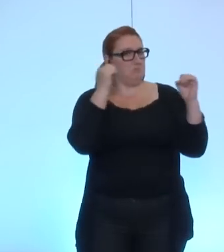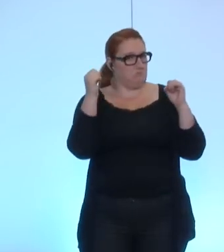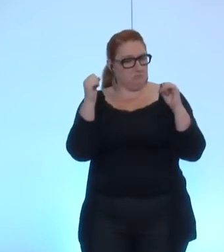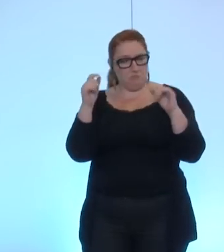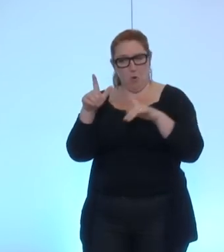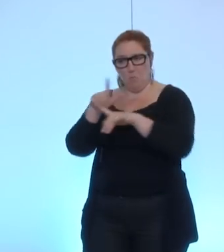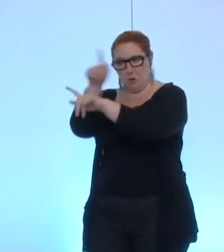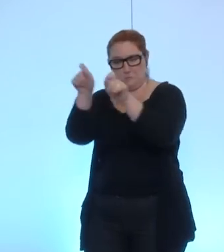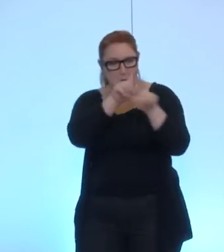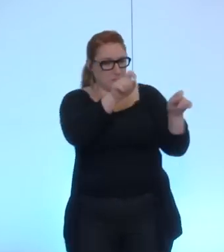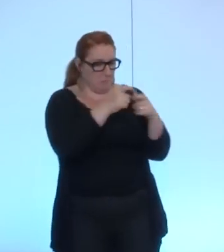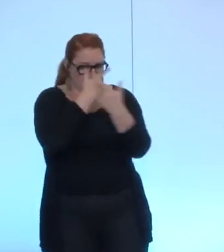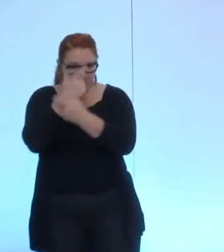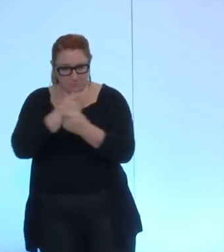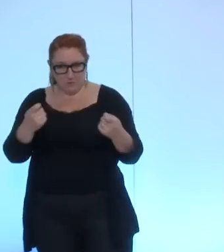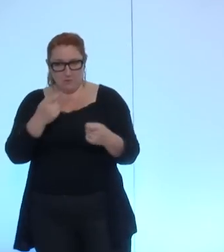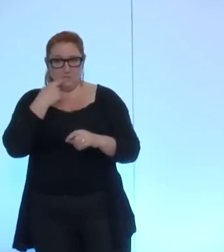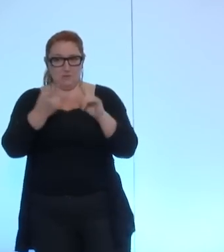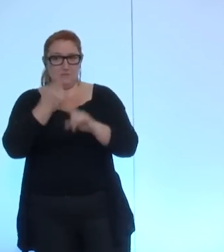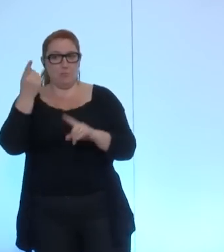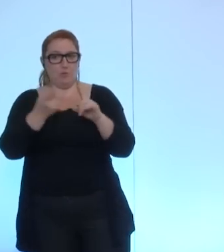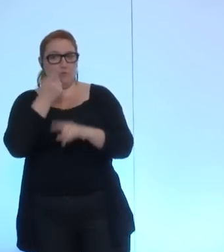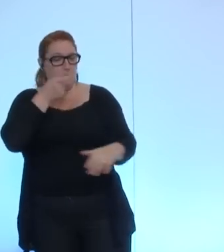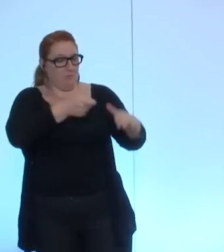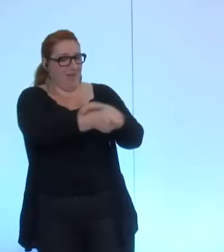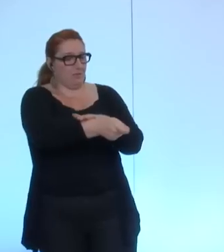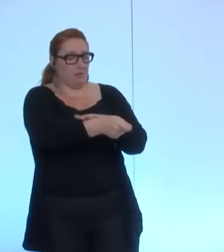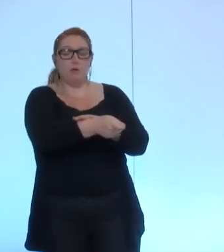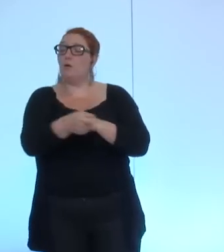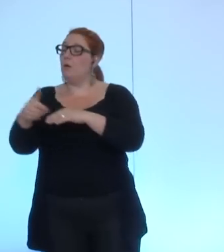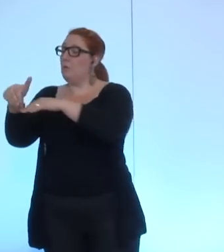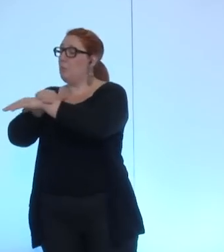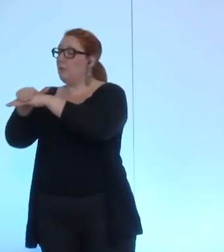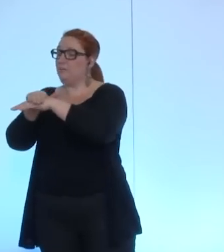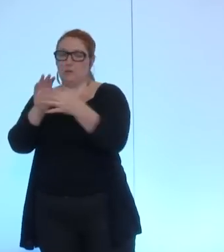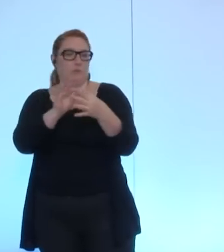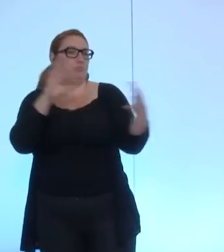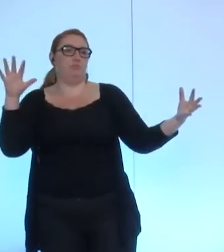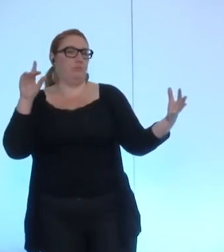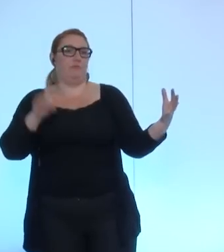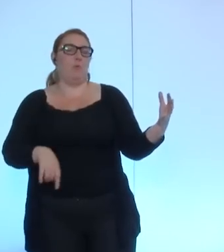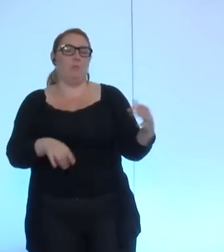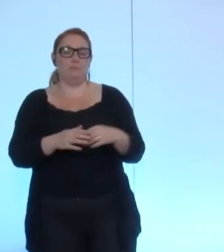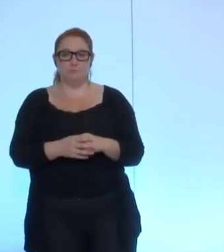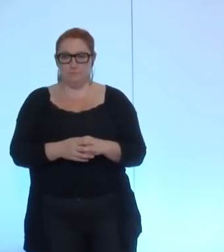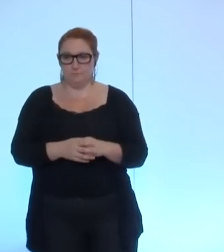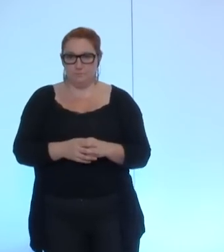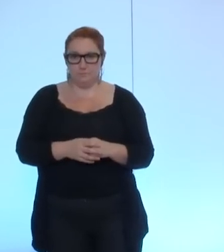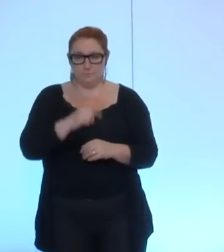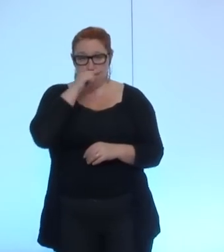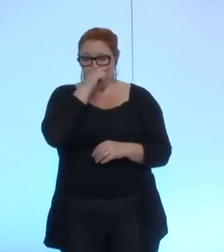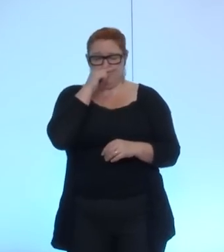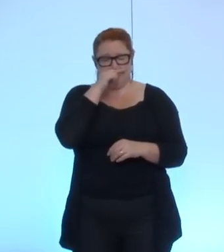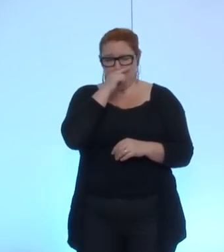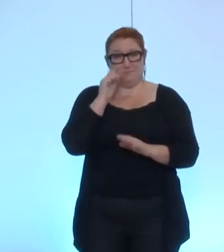que ses aides ne soient corrélées à aucune interprétation politique ou polémique émise par la ville dans ses délibérations